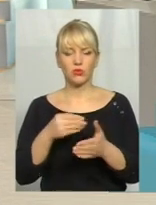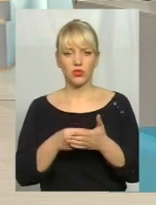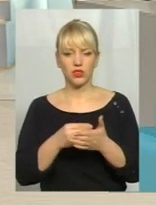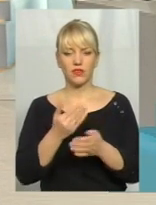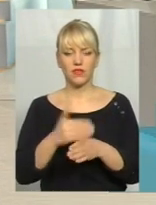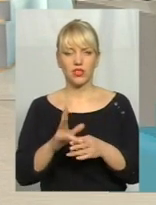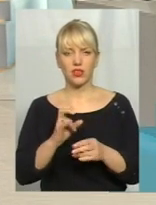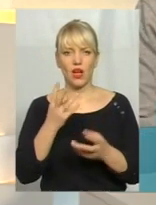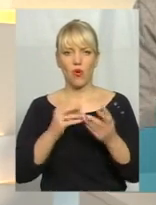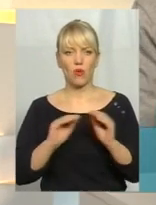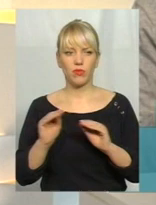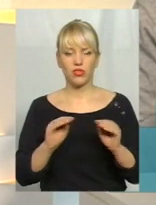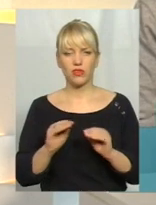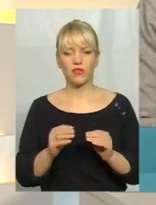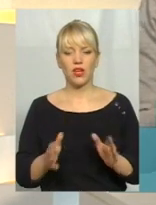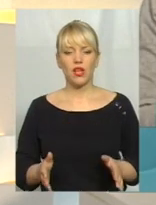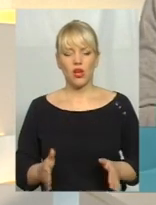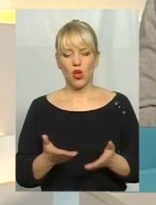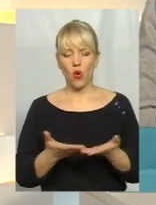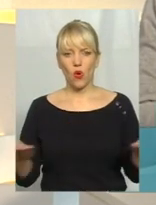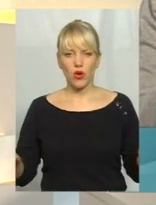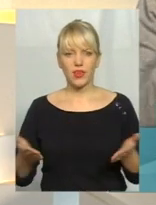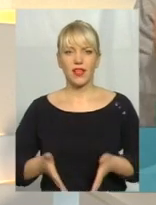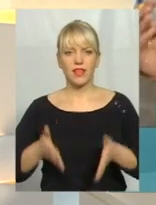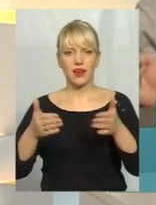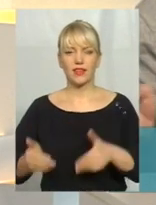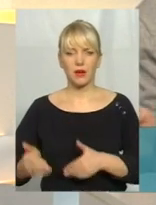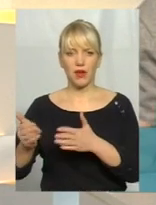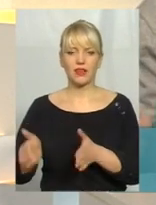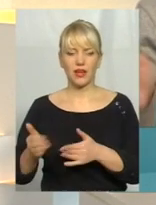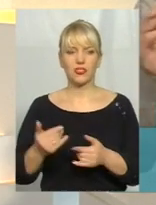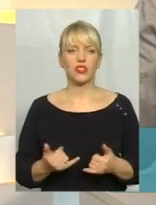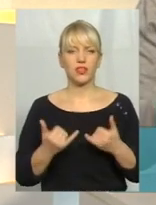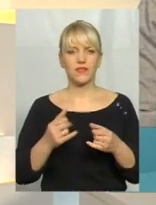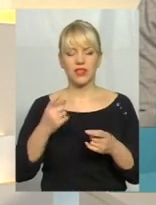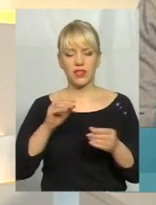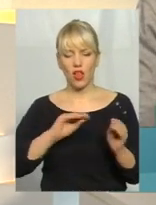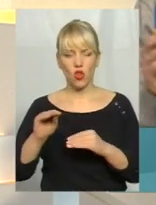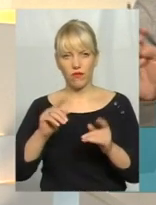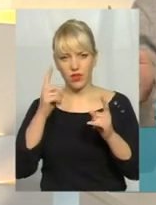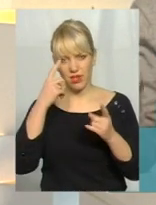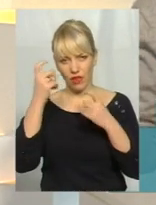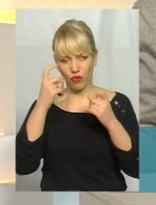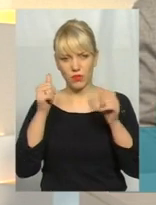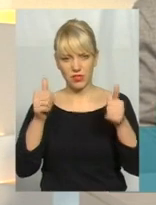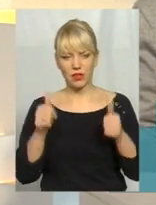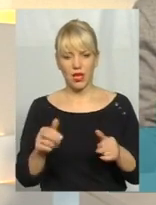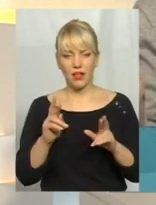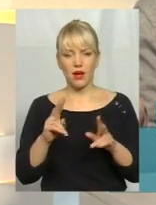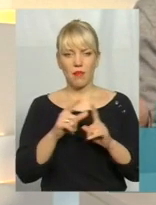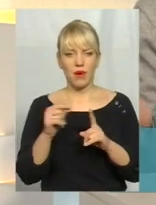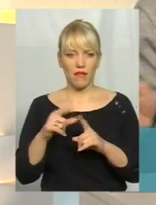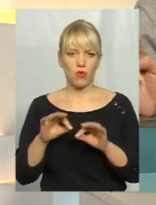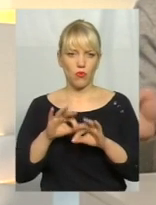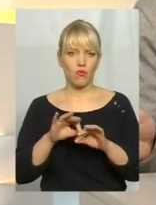на облаштування контейнерних майданчиків для збору побутових відходів, встановлення інформаційних табличок щодо правил побоження з відходами, на